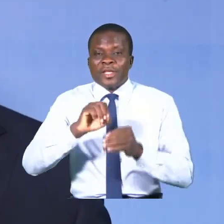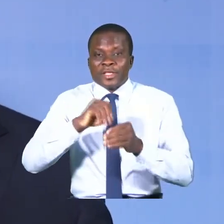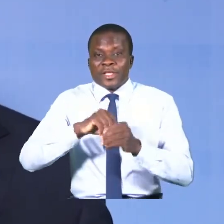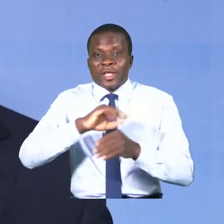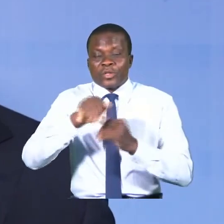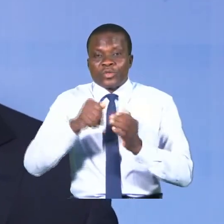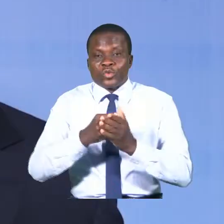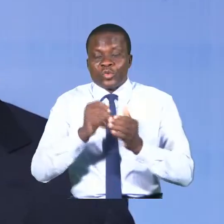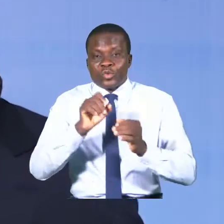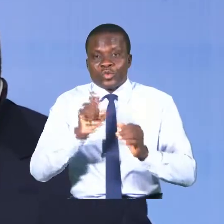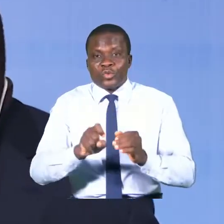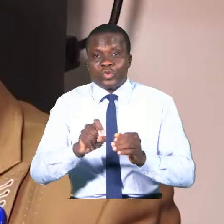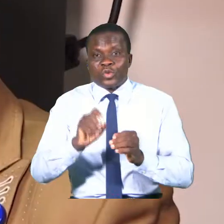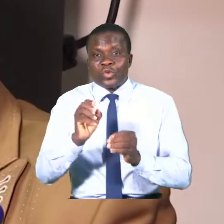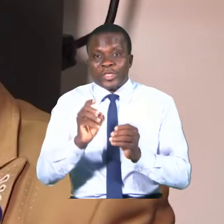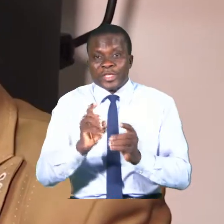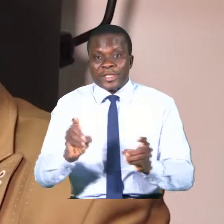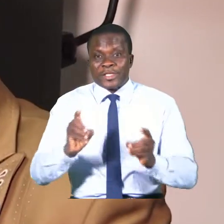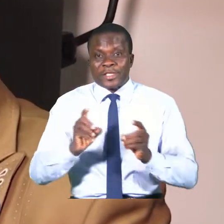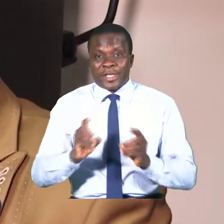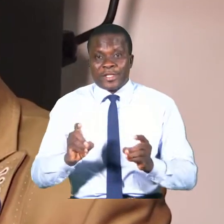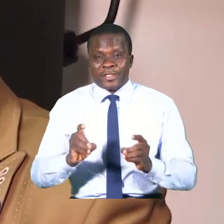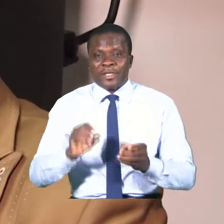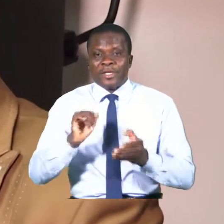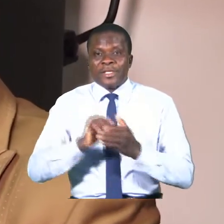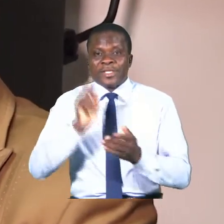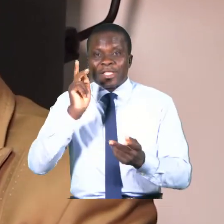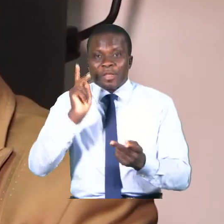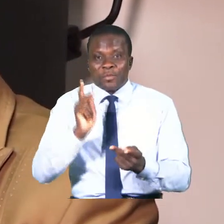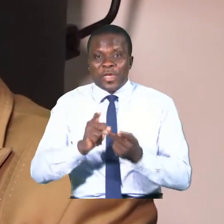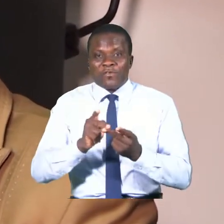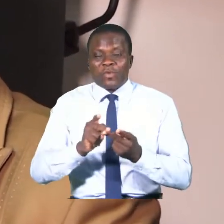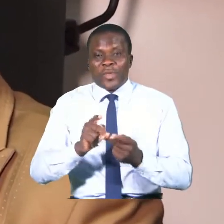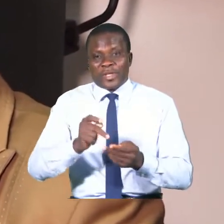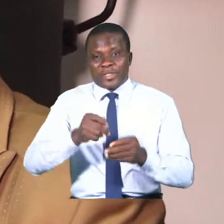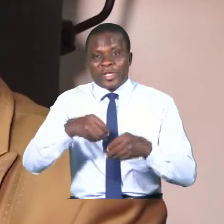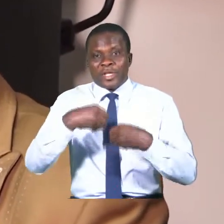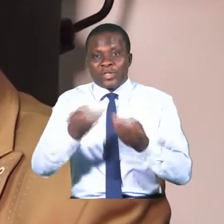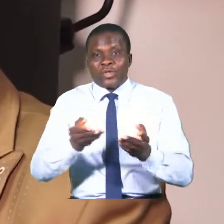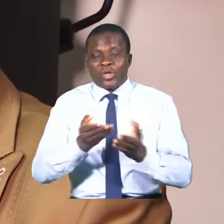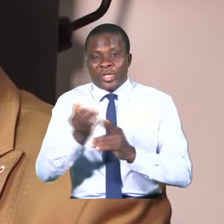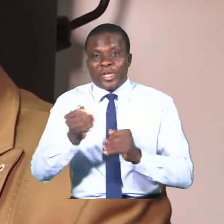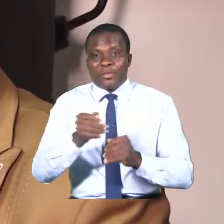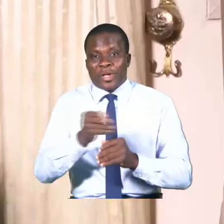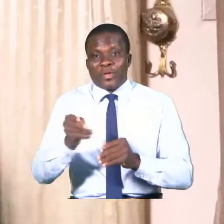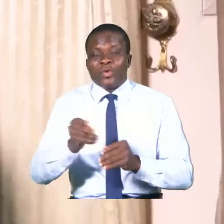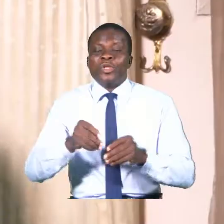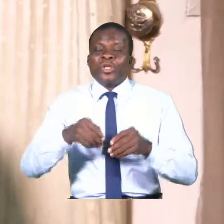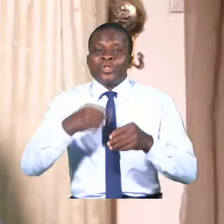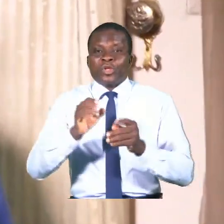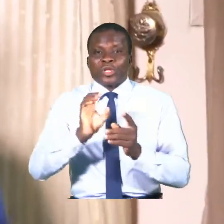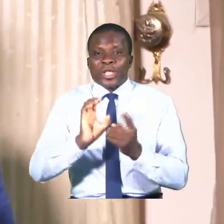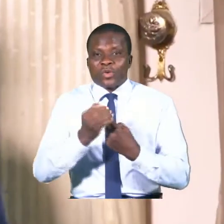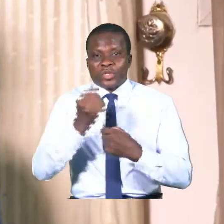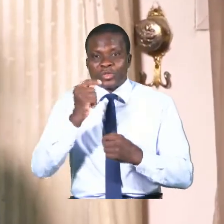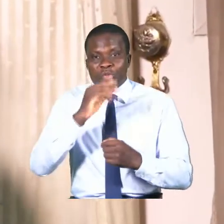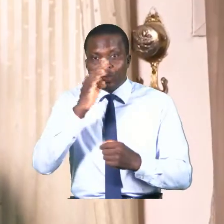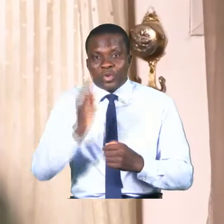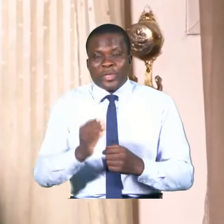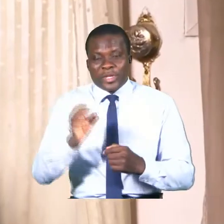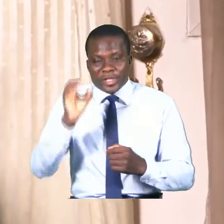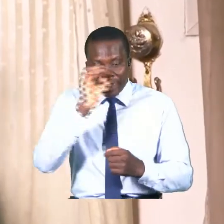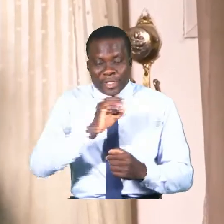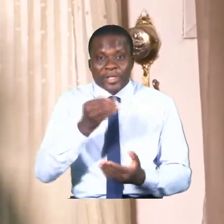décentralisées. Cette performance notifiée par le FMI allège certaines conditions pour le Bénin dans la recherche de